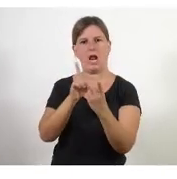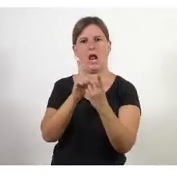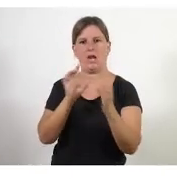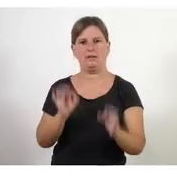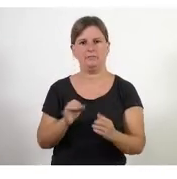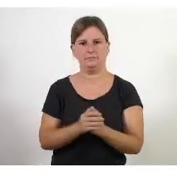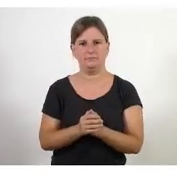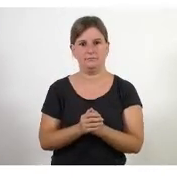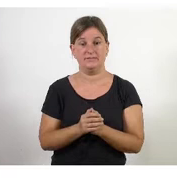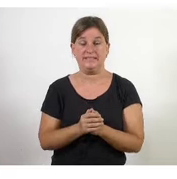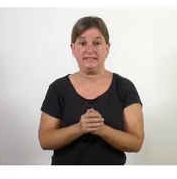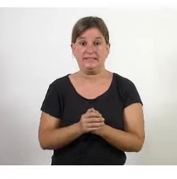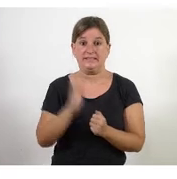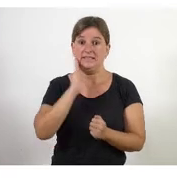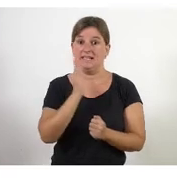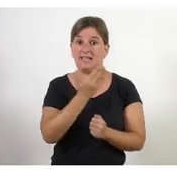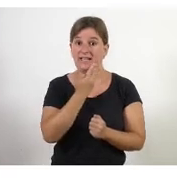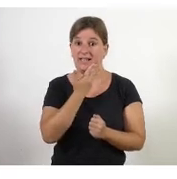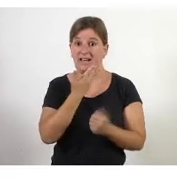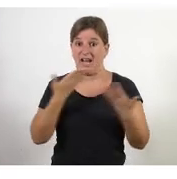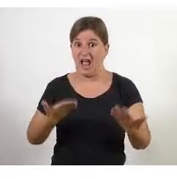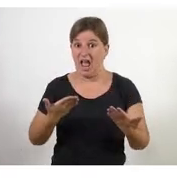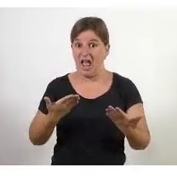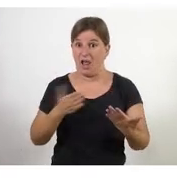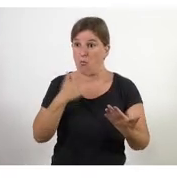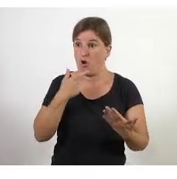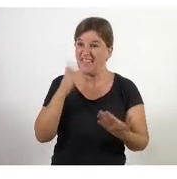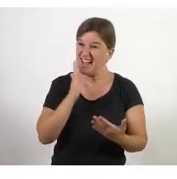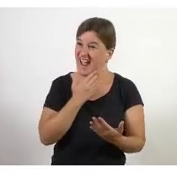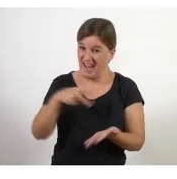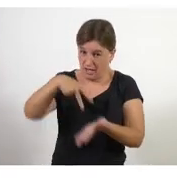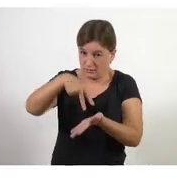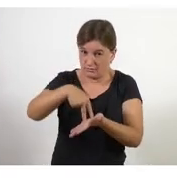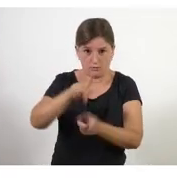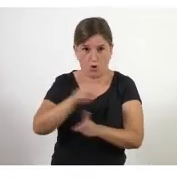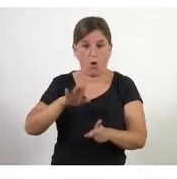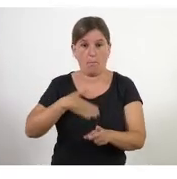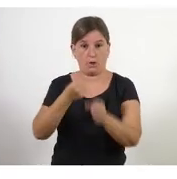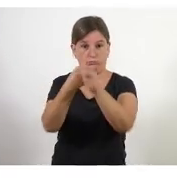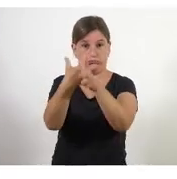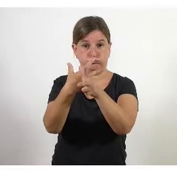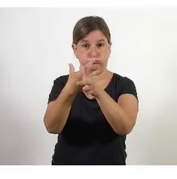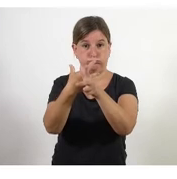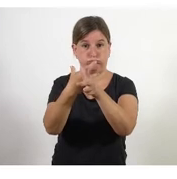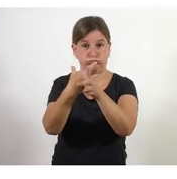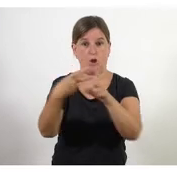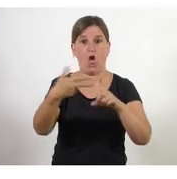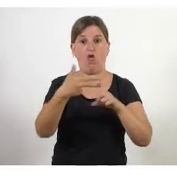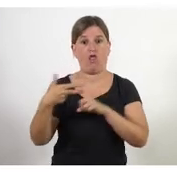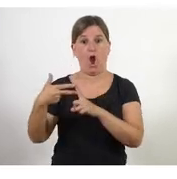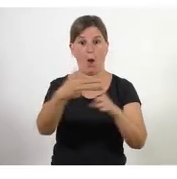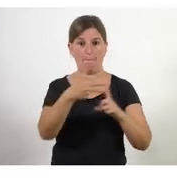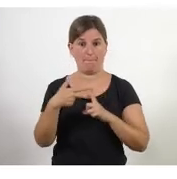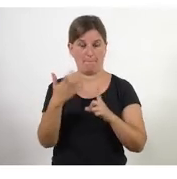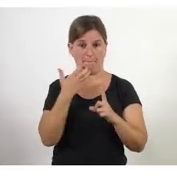cara a cara avui potser vol dir amb zoom i això t'ho explicarà en aquesta tarda amb el taller d'aquesta tarda és una